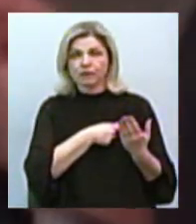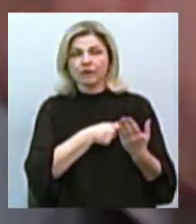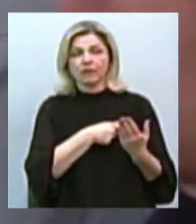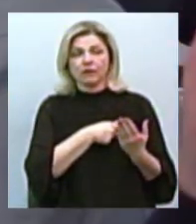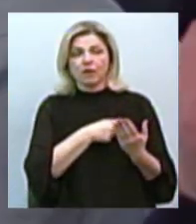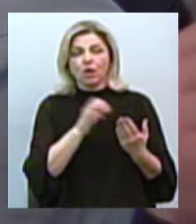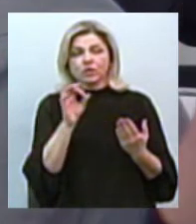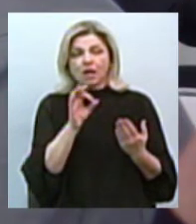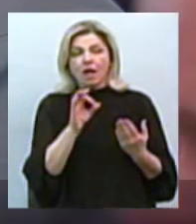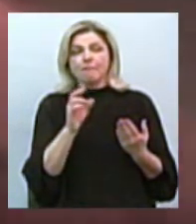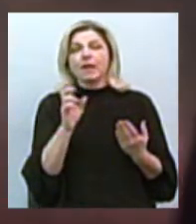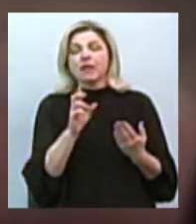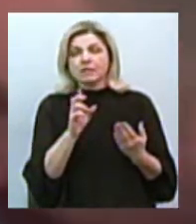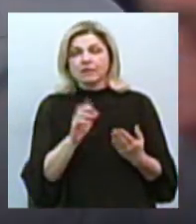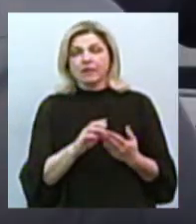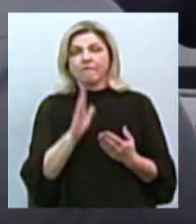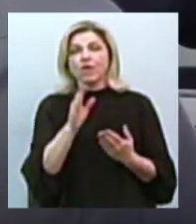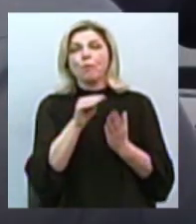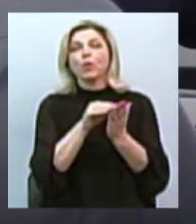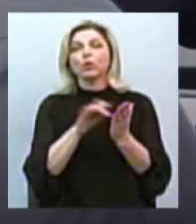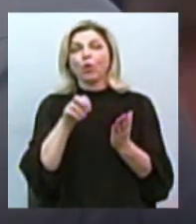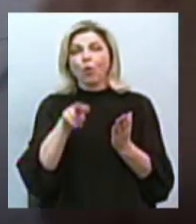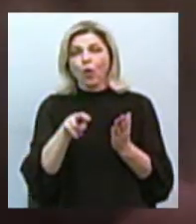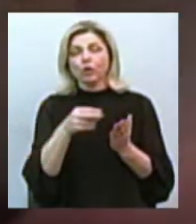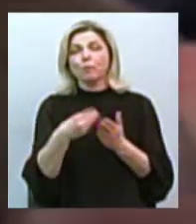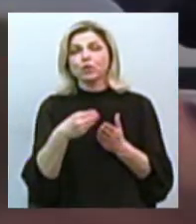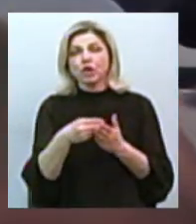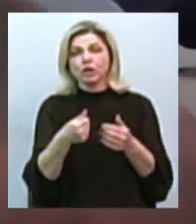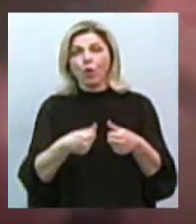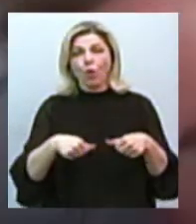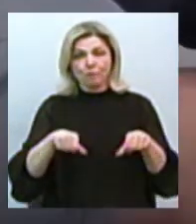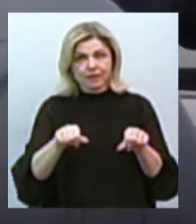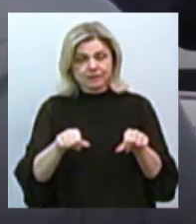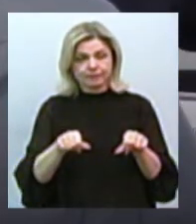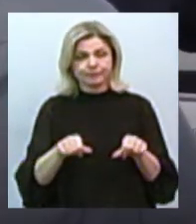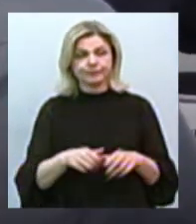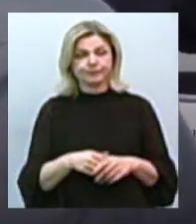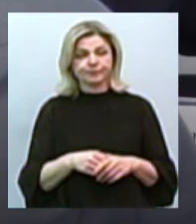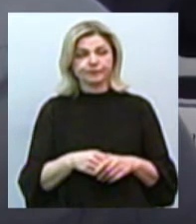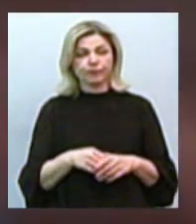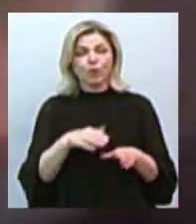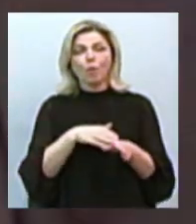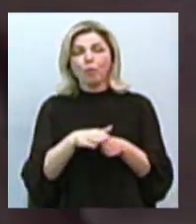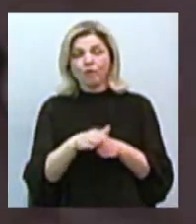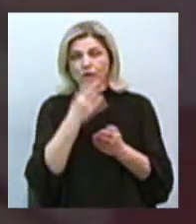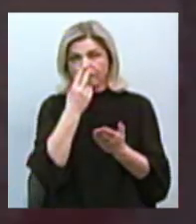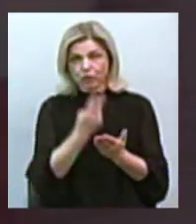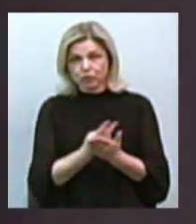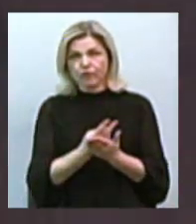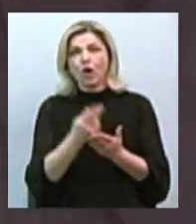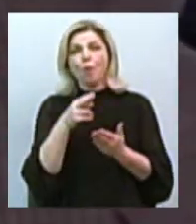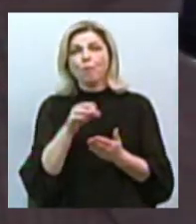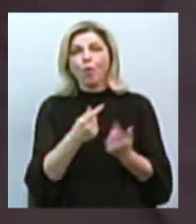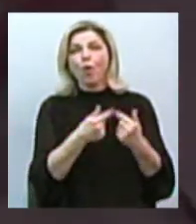Бернацький. У протоколі бюджетної комісії повністю відображено по об